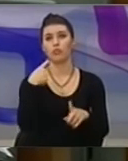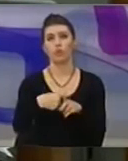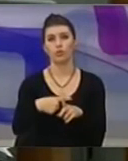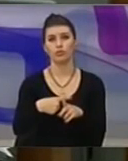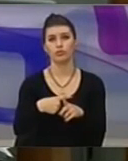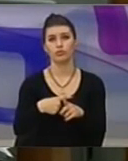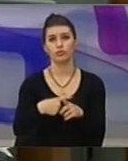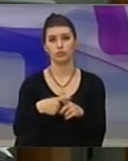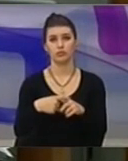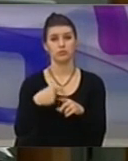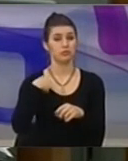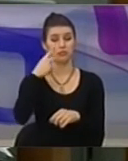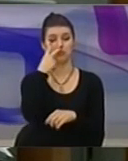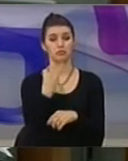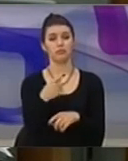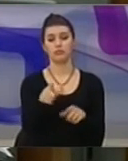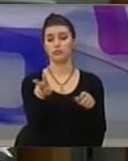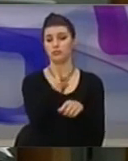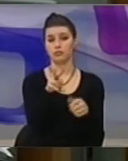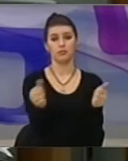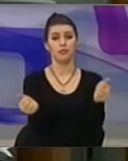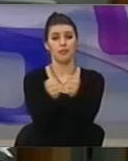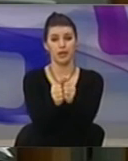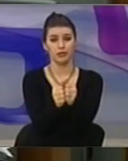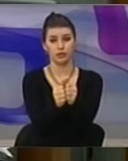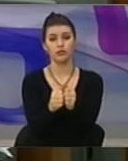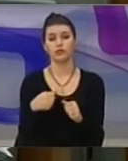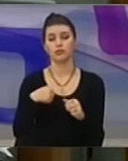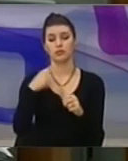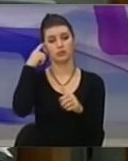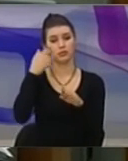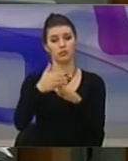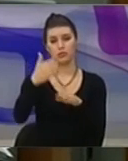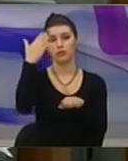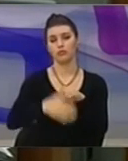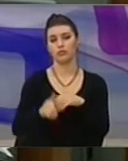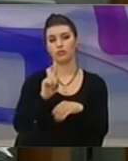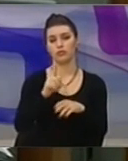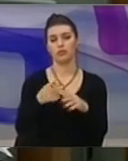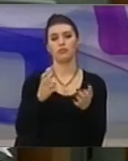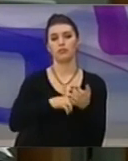dhe besoj që kjo bashkjetes e uaja nuk do të shkoj dhere në fund të vitit. Falim derit.